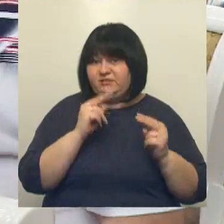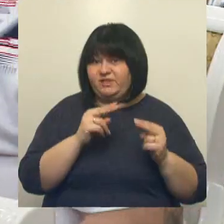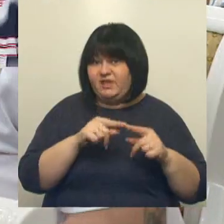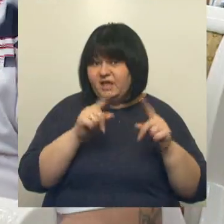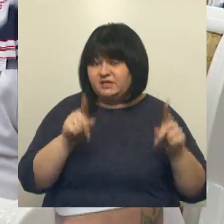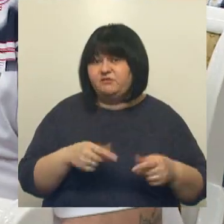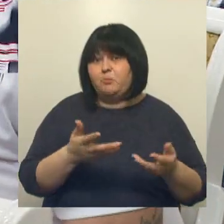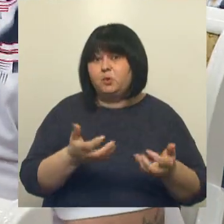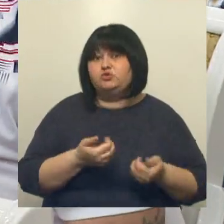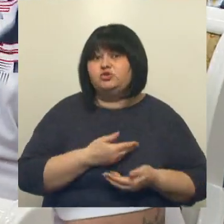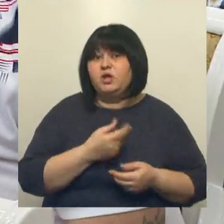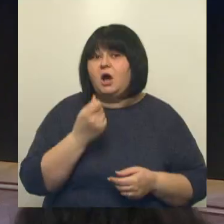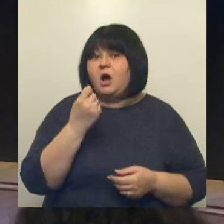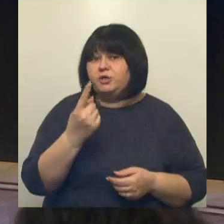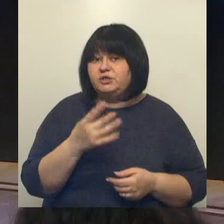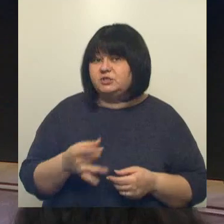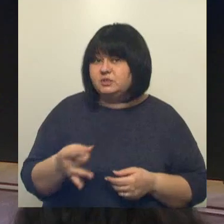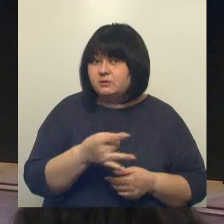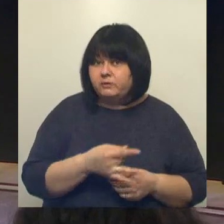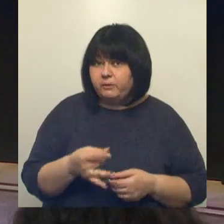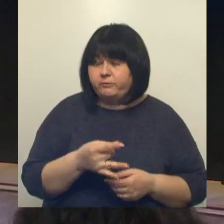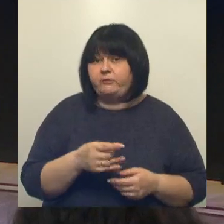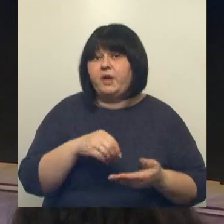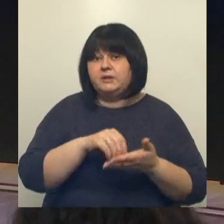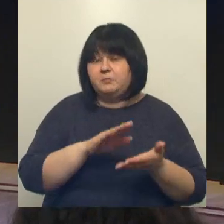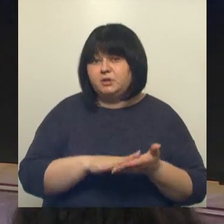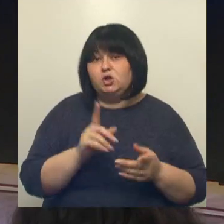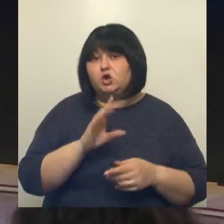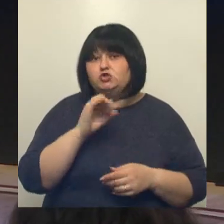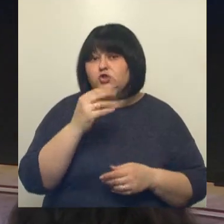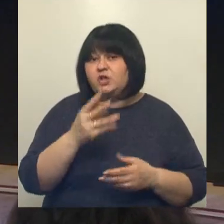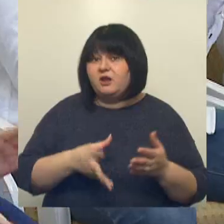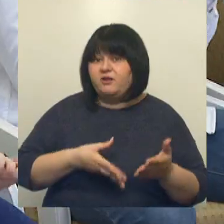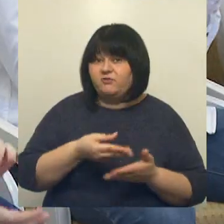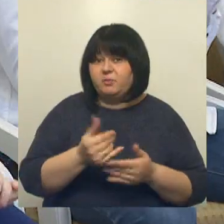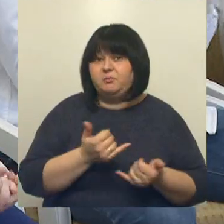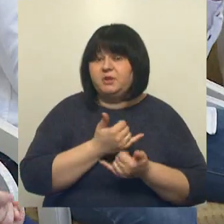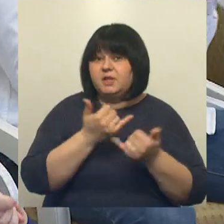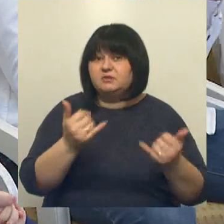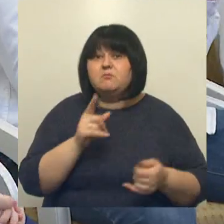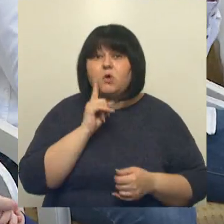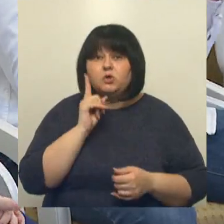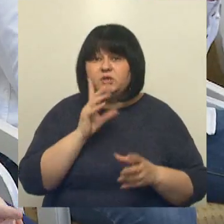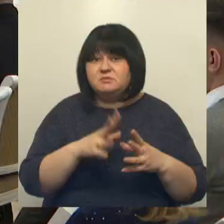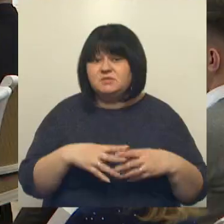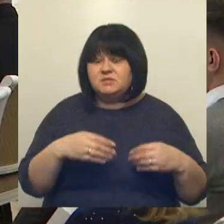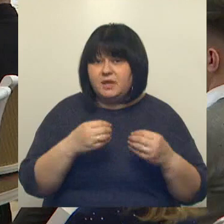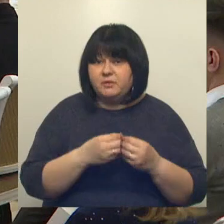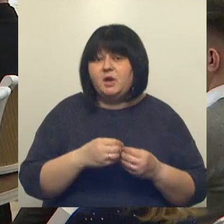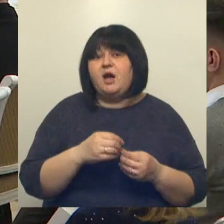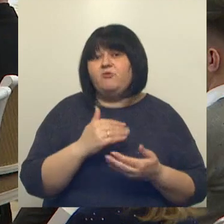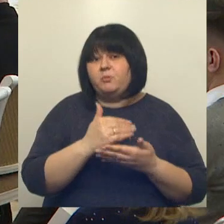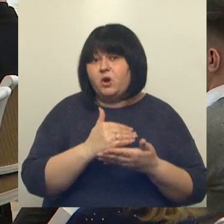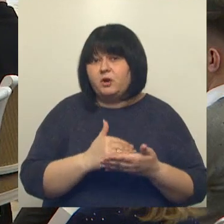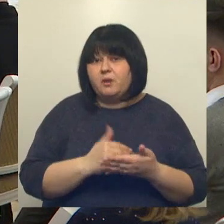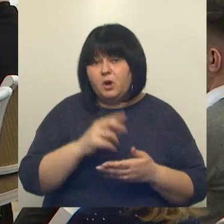сегодня получили жители 11 муниципалитетов. Отметим, что социальные выплаты предоставляют молодым семьям в рамках государственной